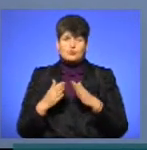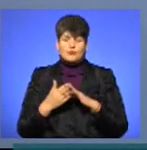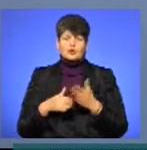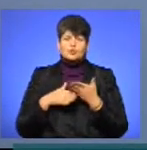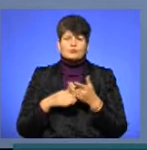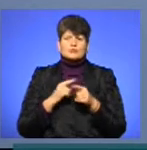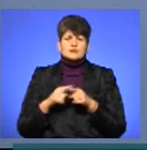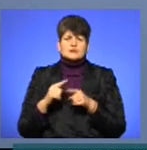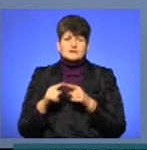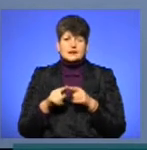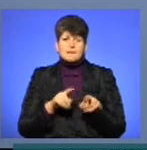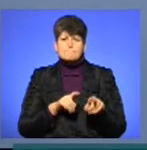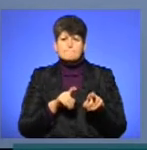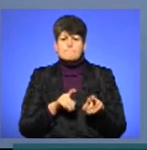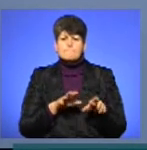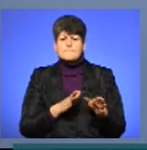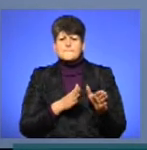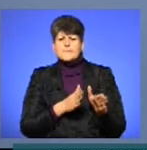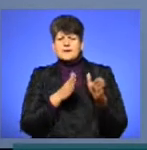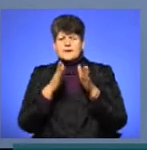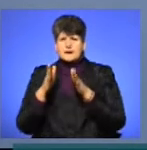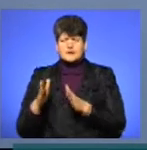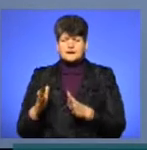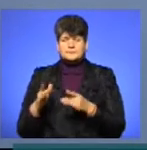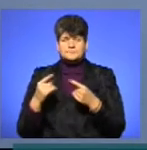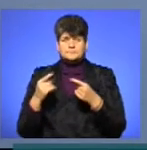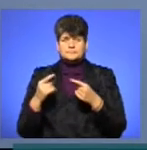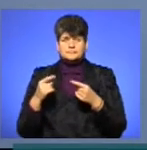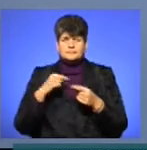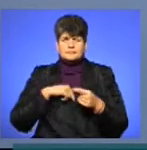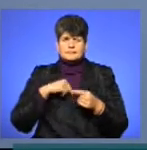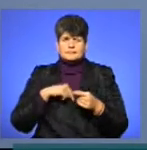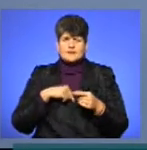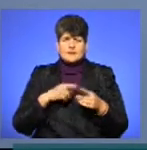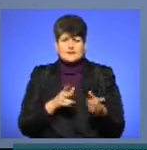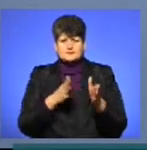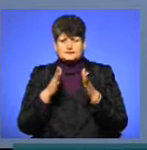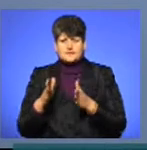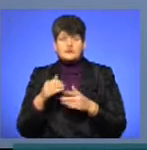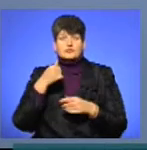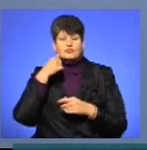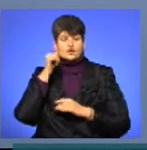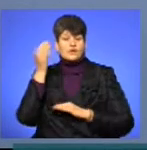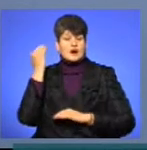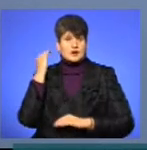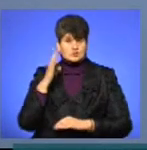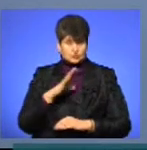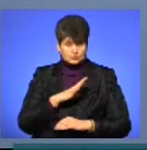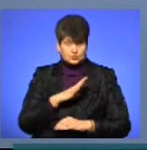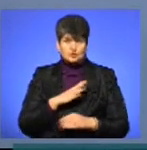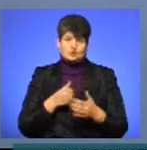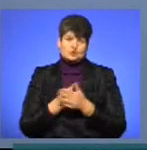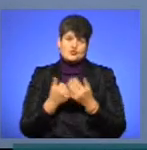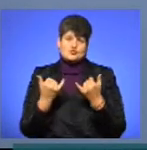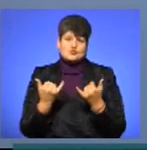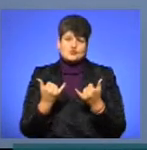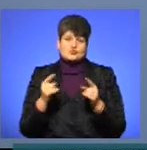якнайшвидше перейти отой психологічний бар'єр людині від того вчорашнього, що було, до